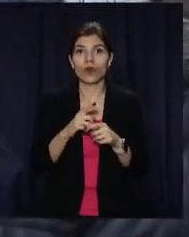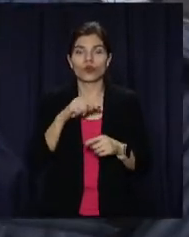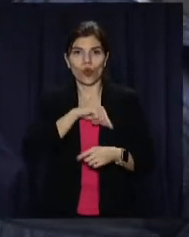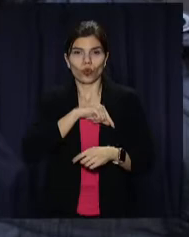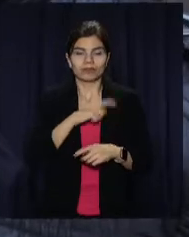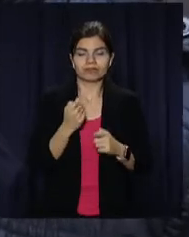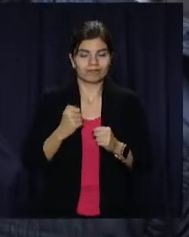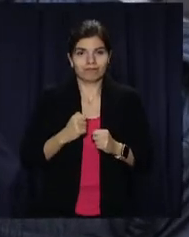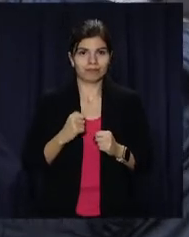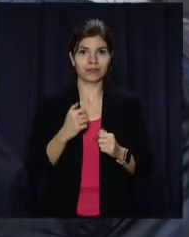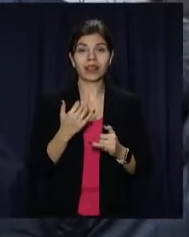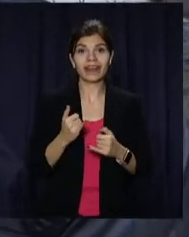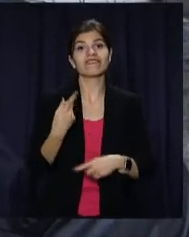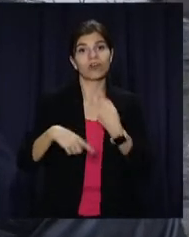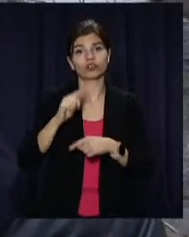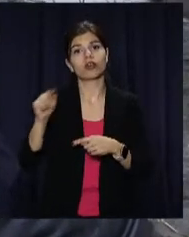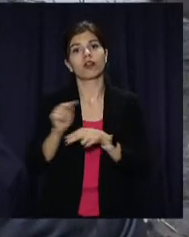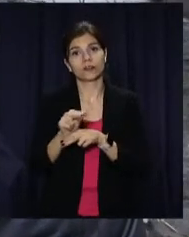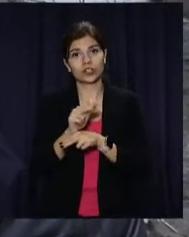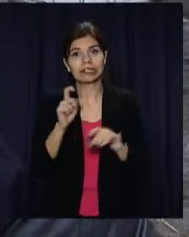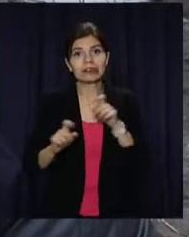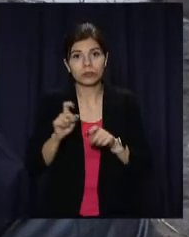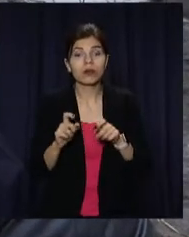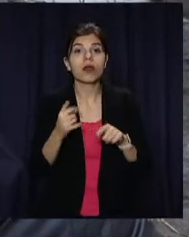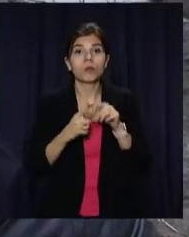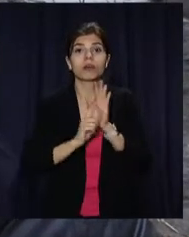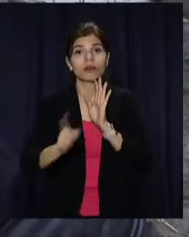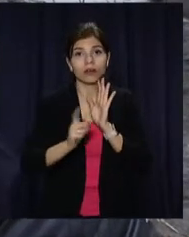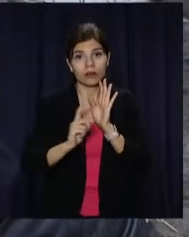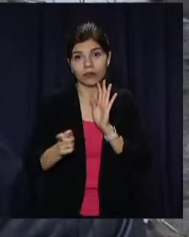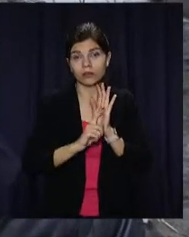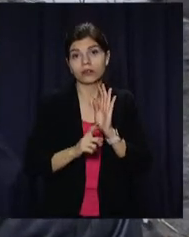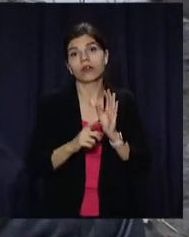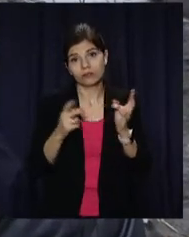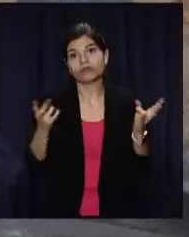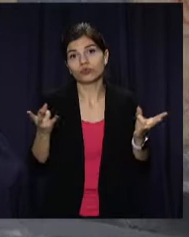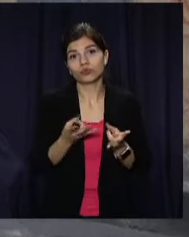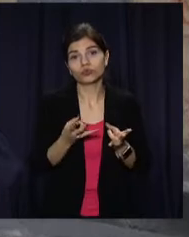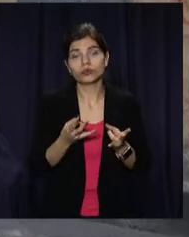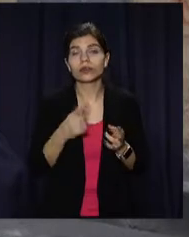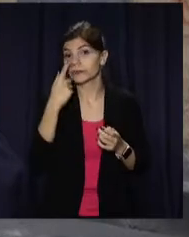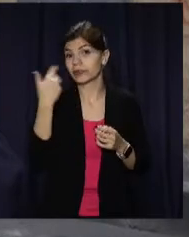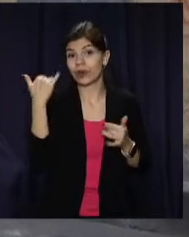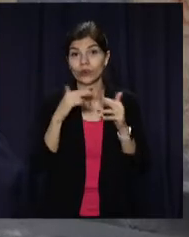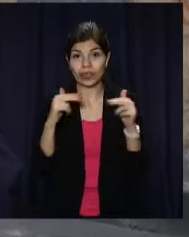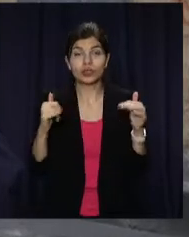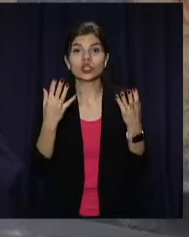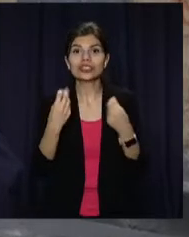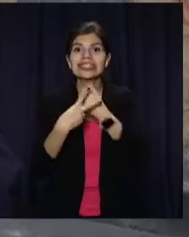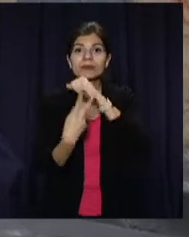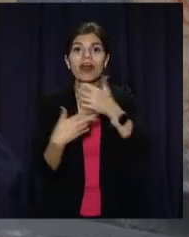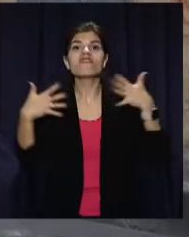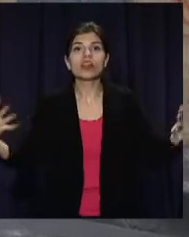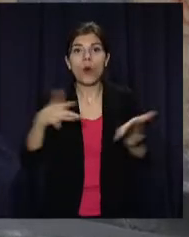духом і повернулися далі на лікарення. Тому їздити так чи інакше, звісно, приходиться. Нещодавно у Дніпрі та ще 17